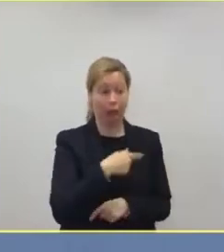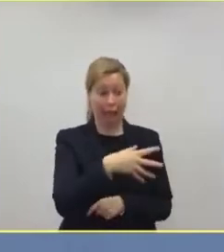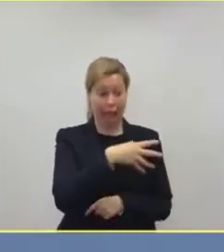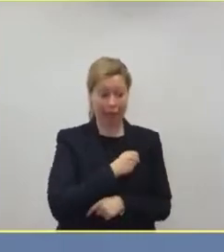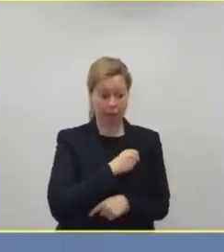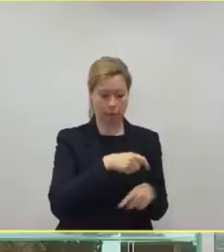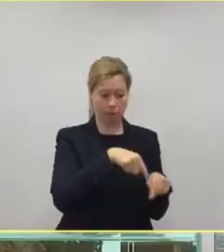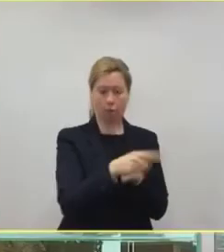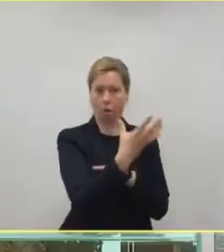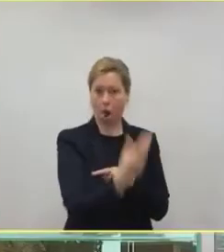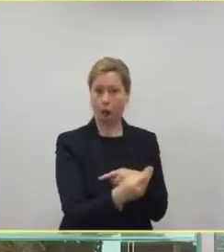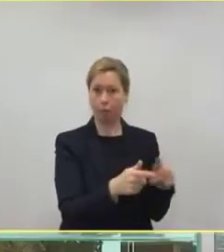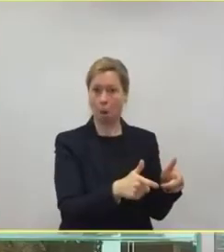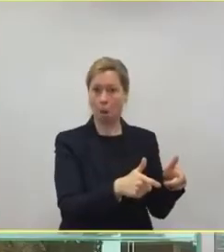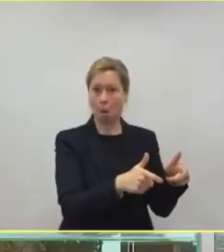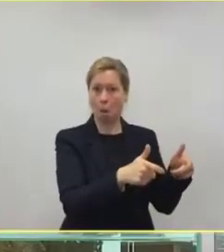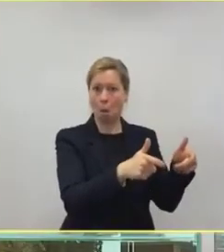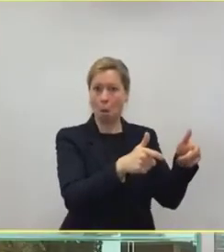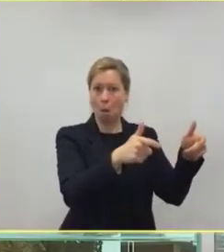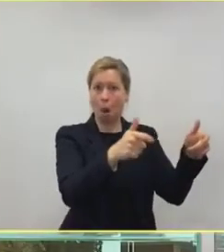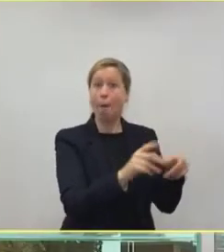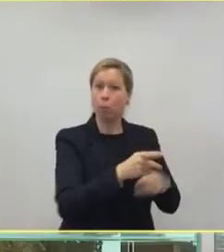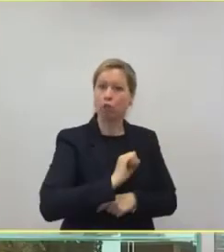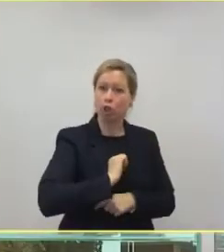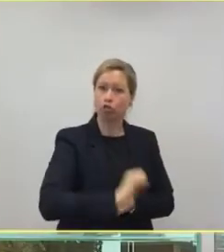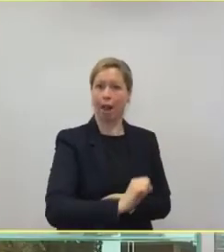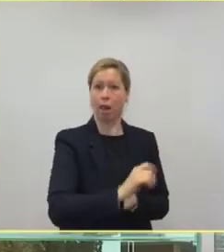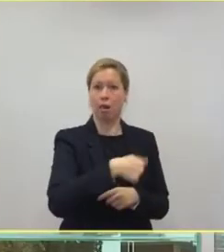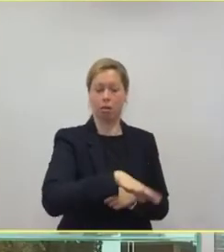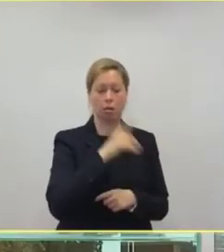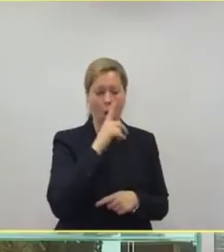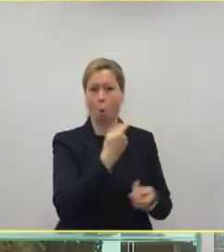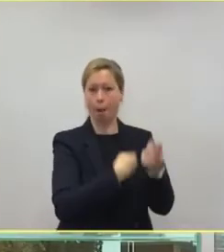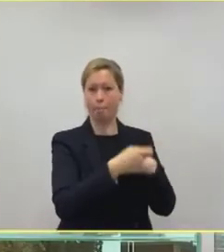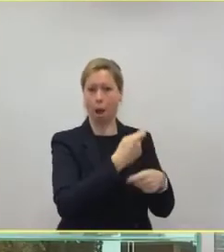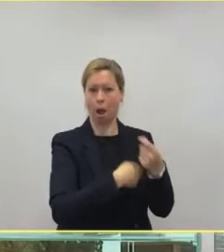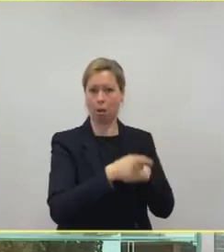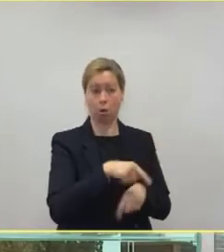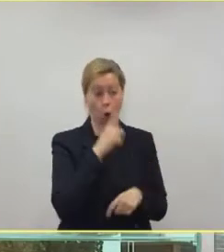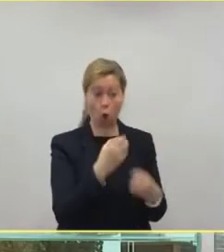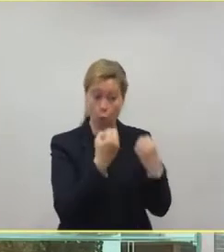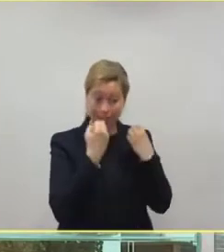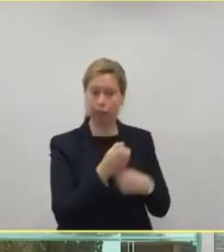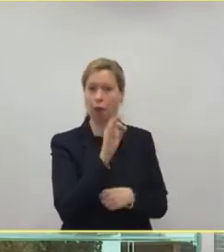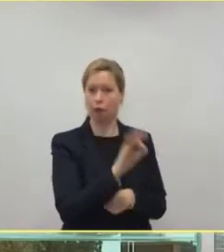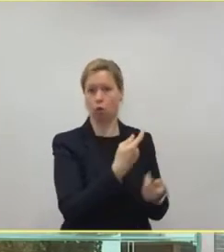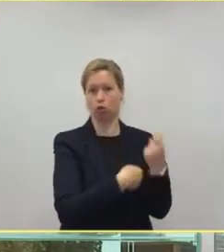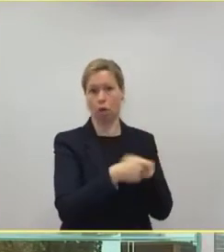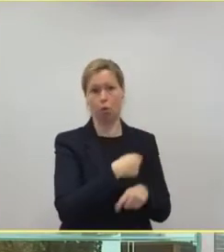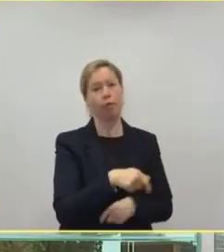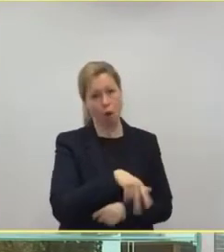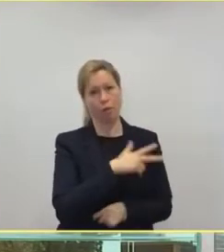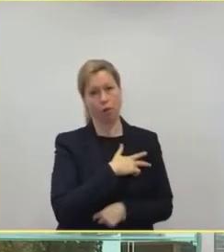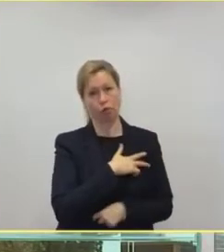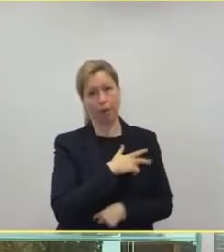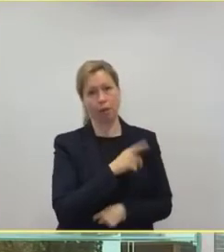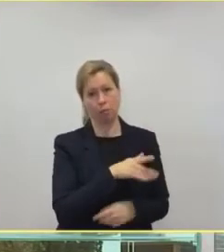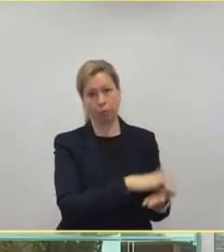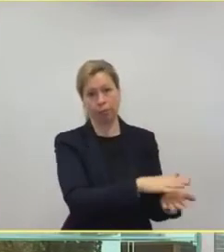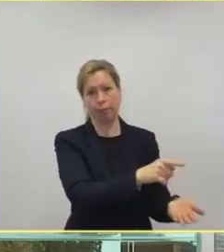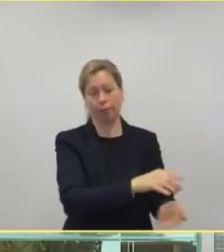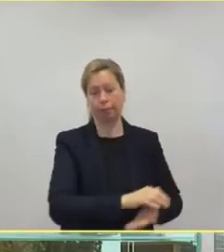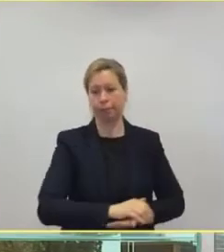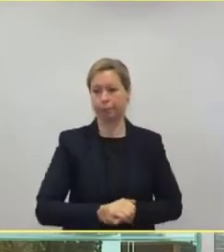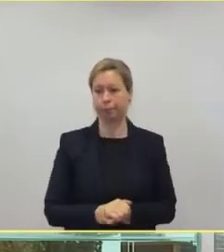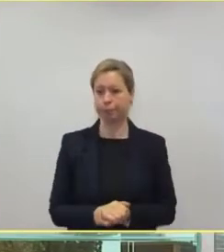und die müssen akut behandelt werden, und die werden auch behandelt. Das ist auch sicherzustellen, und das stellen wir auch sicher. Ich gehe jetzt mal hier um